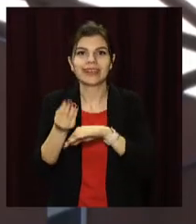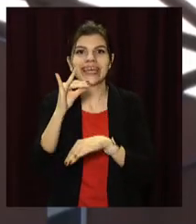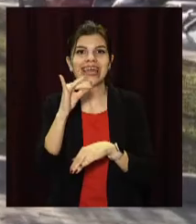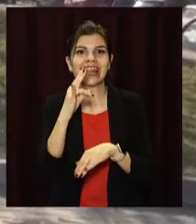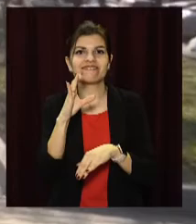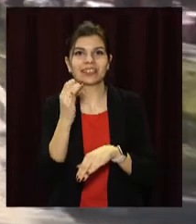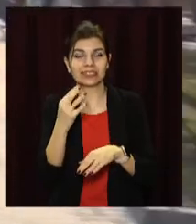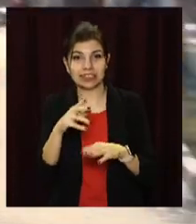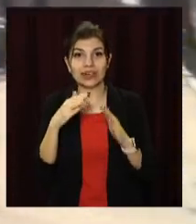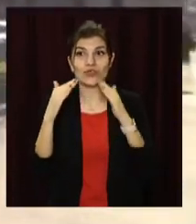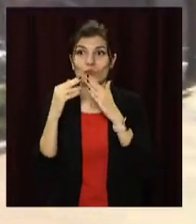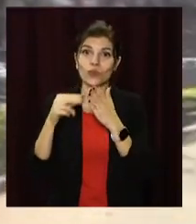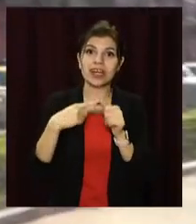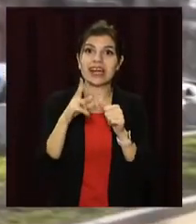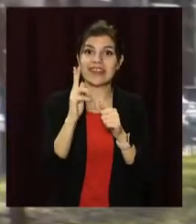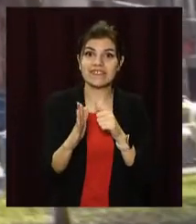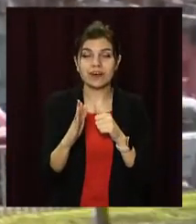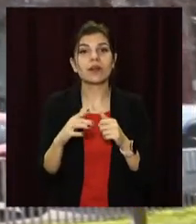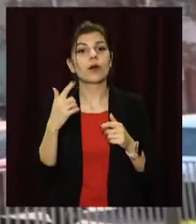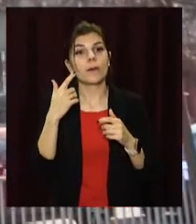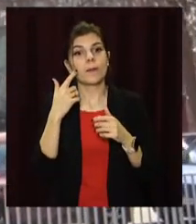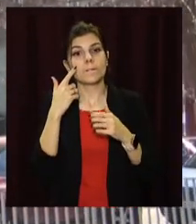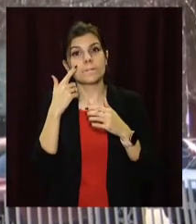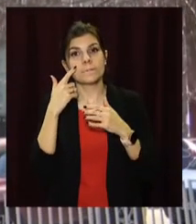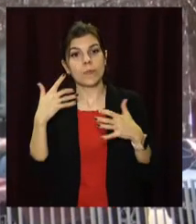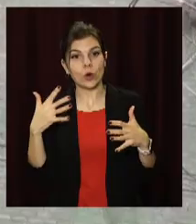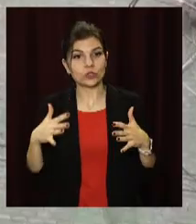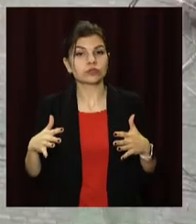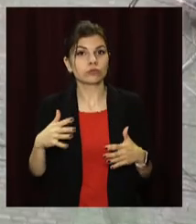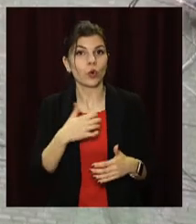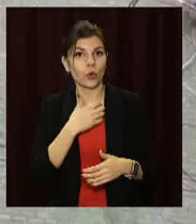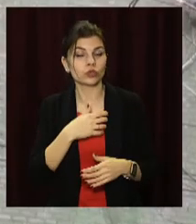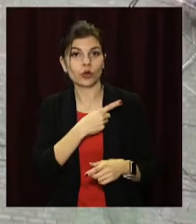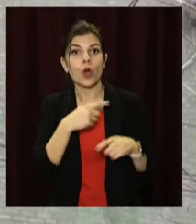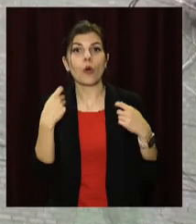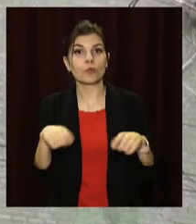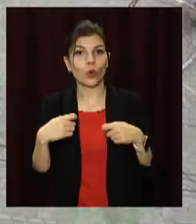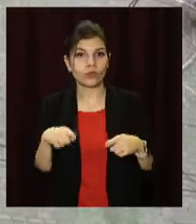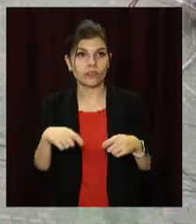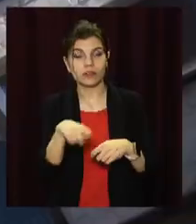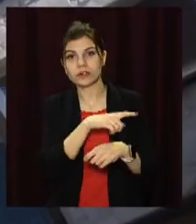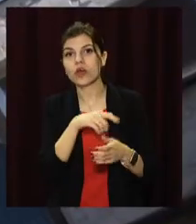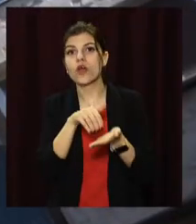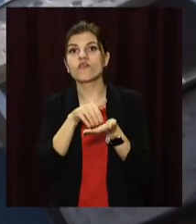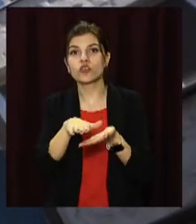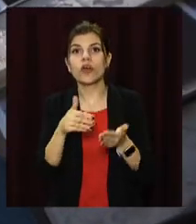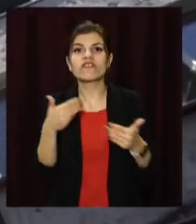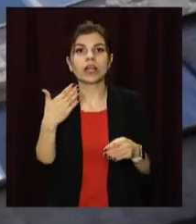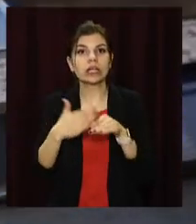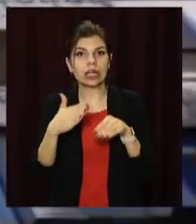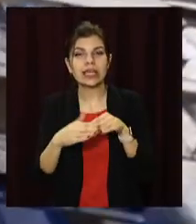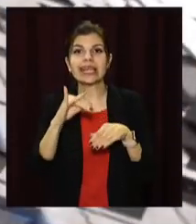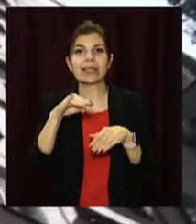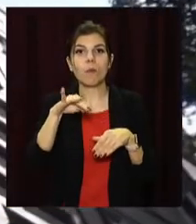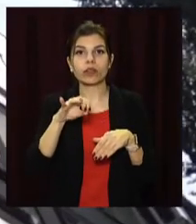придбати будинок або квартиру більше, ніж самого житла. Відтак, продавці нерухомості відмовляються від кредитів та